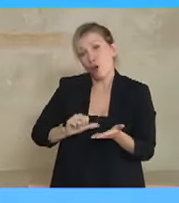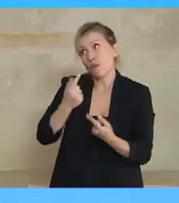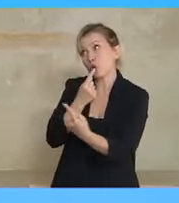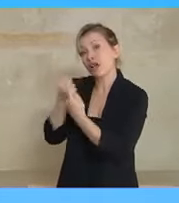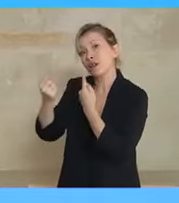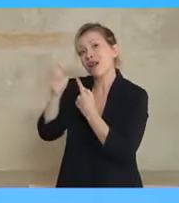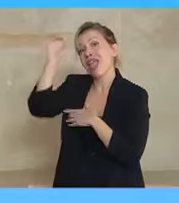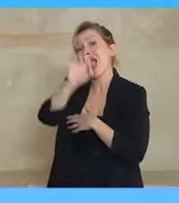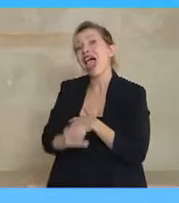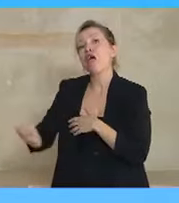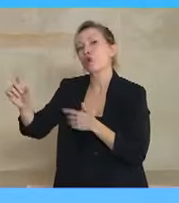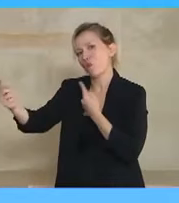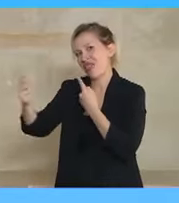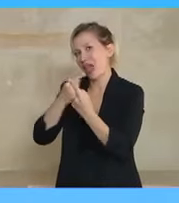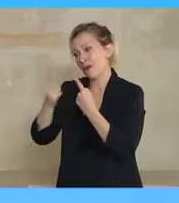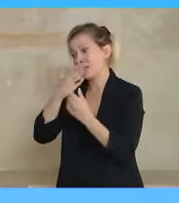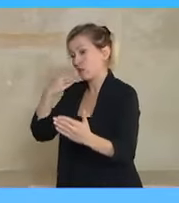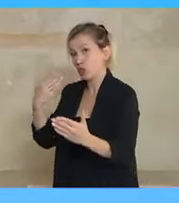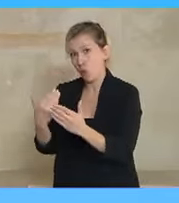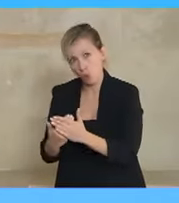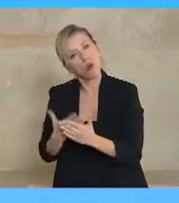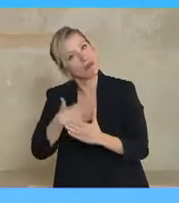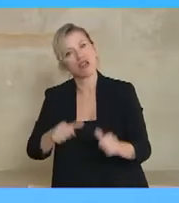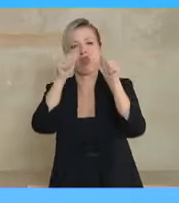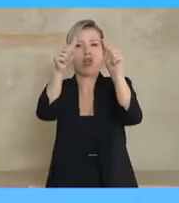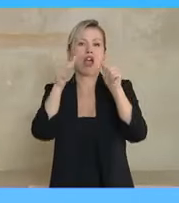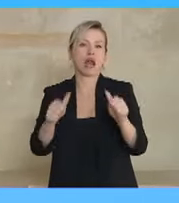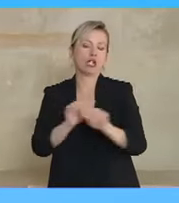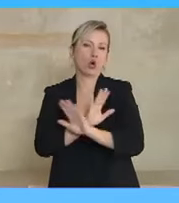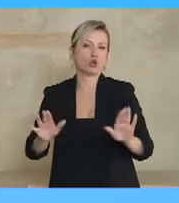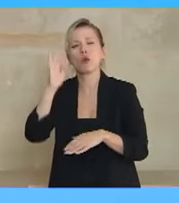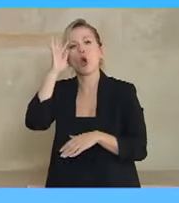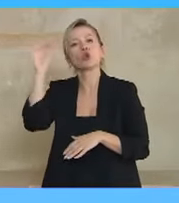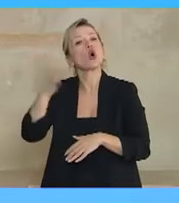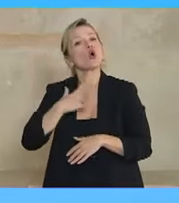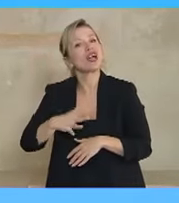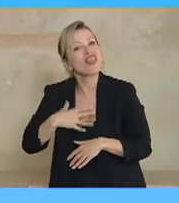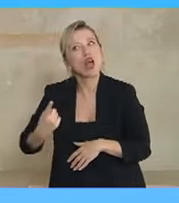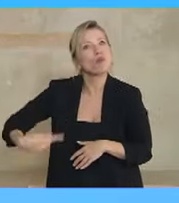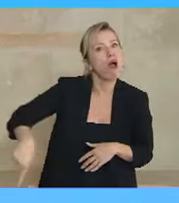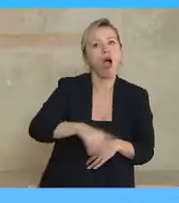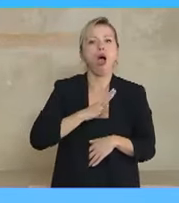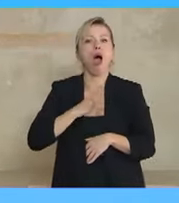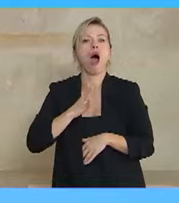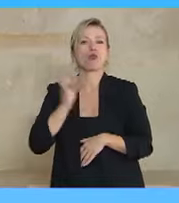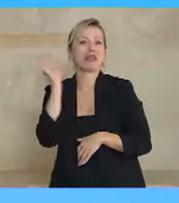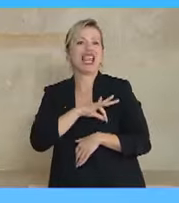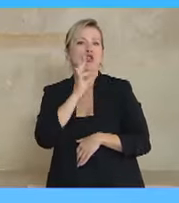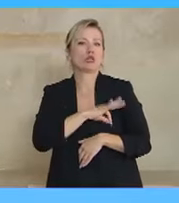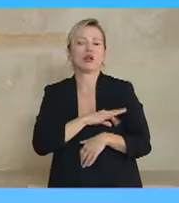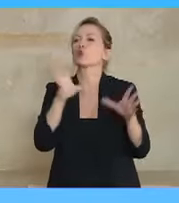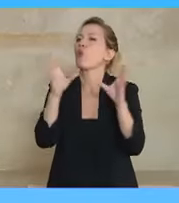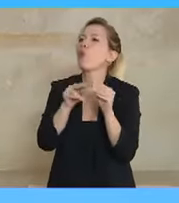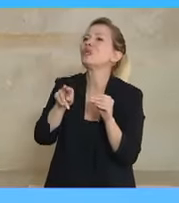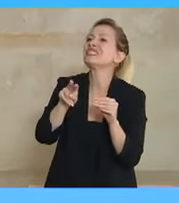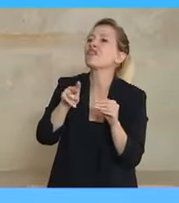Ένωση και να διευρύνει και την περίμετρο των ωφελούμενων. Να πάμε παραδείγματος χάρη και σε ζευγάρια που είναι από